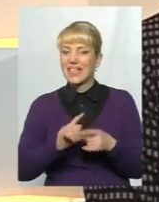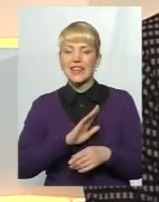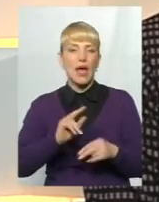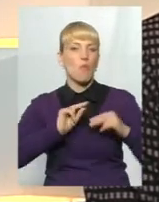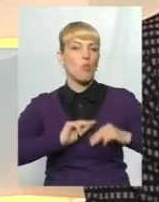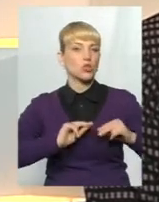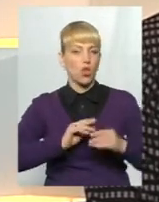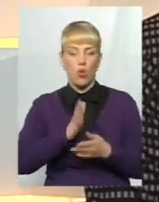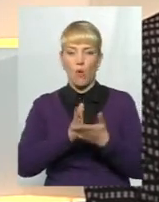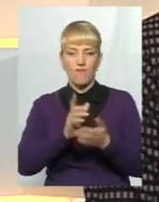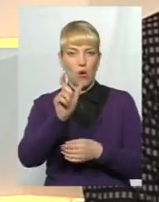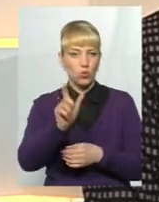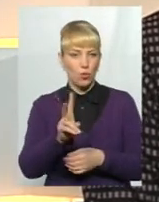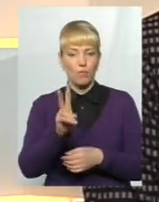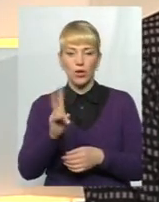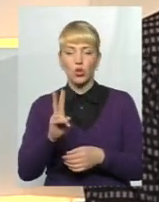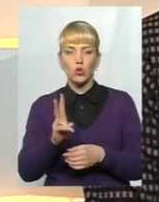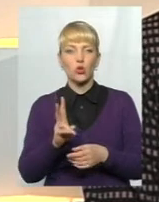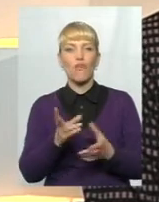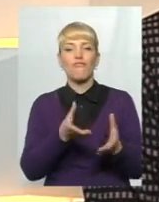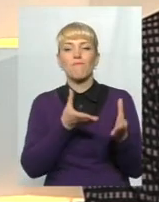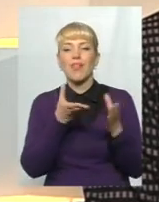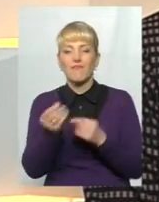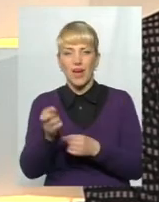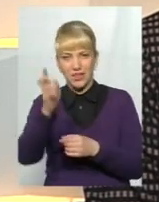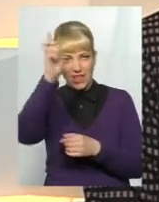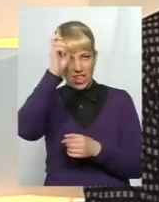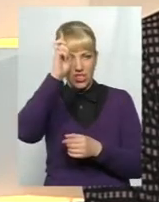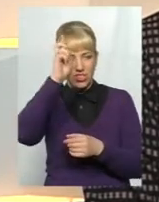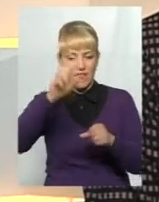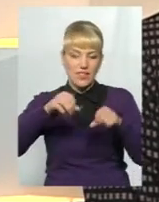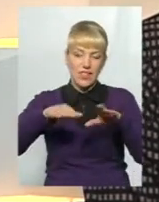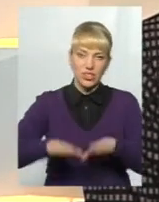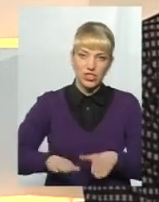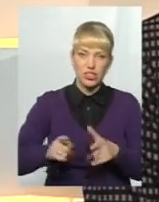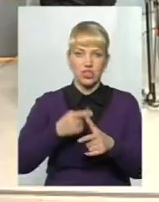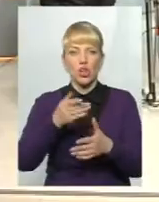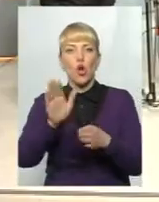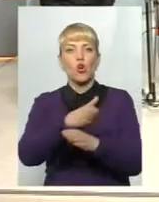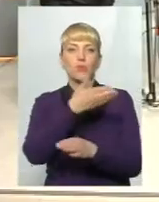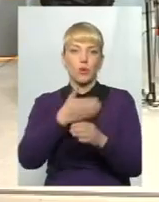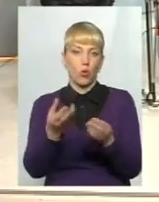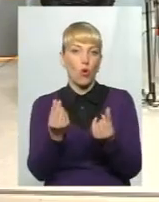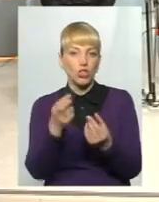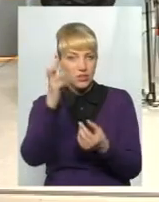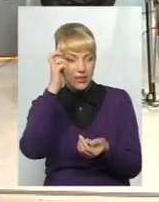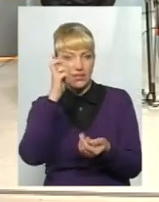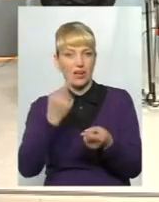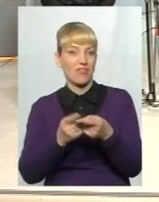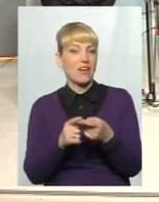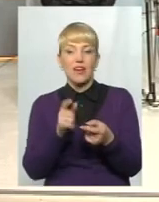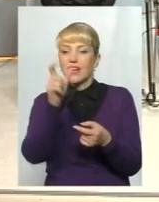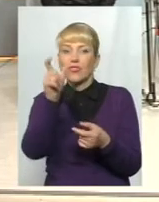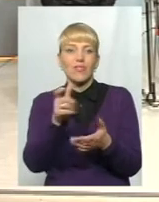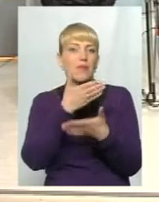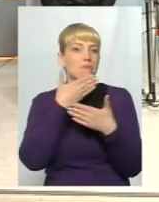особа, яка має вплив на прийняття державного рішення або на розподіл бюджетних коштів. А саме тому він не